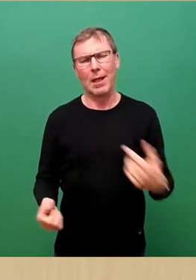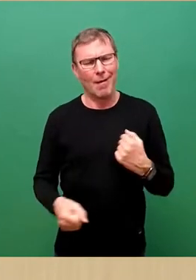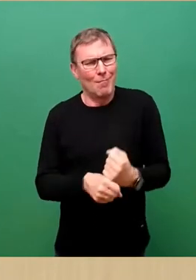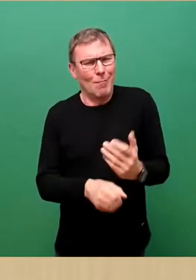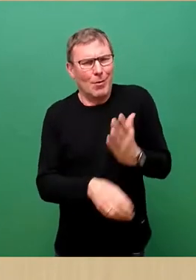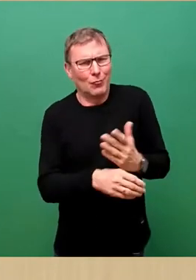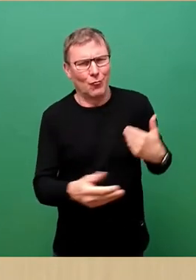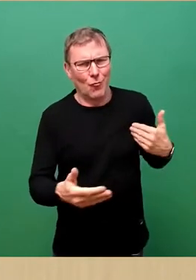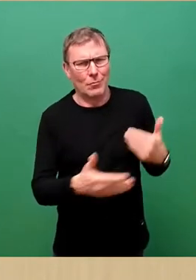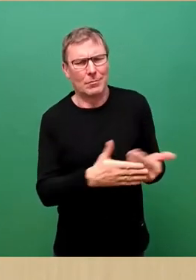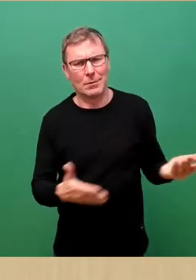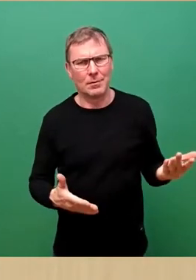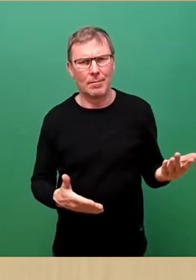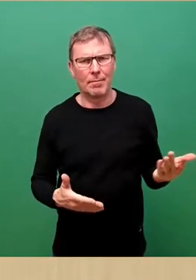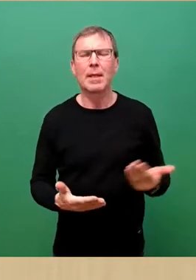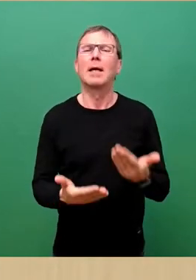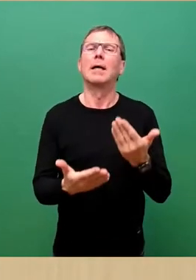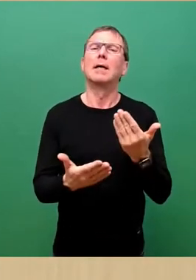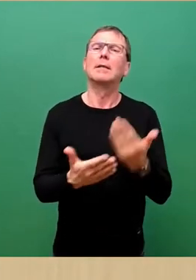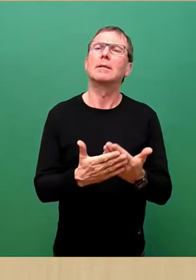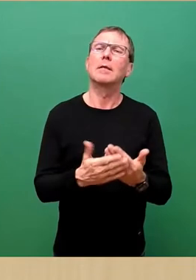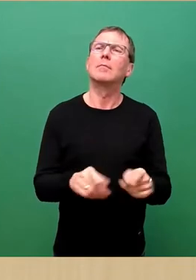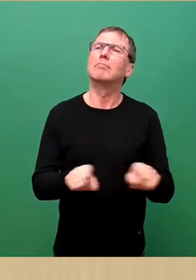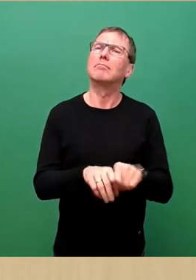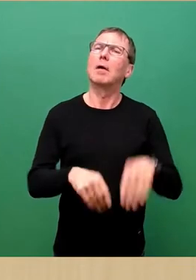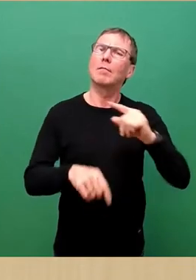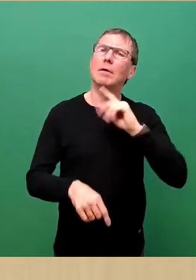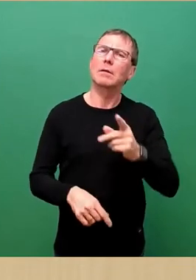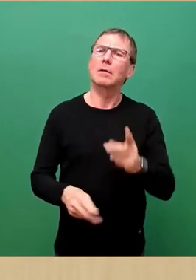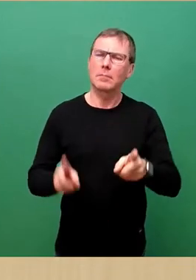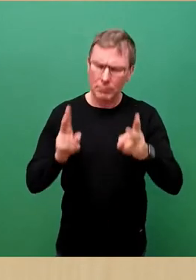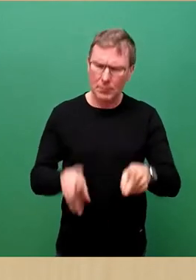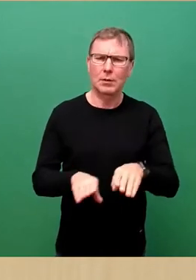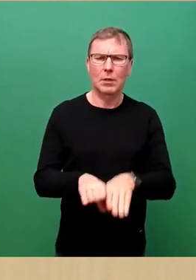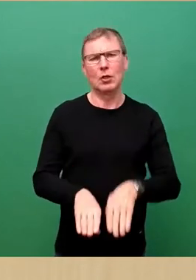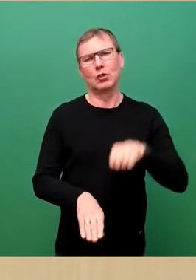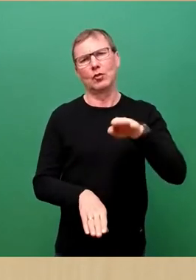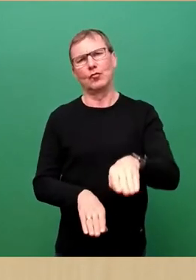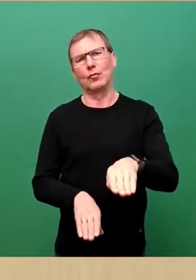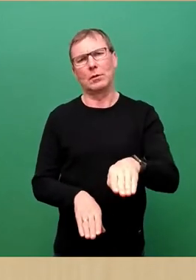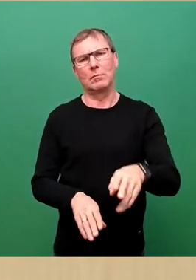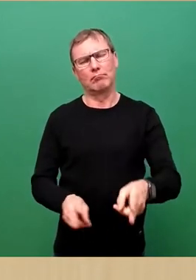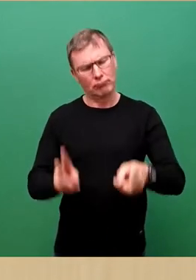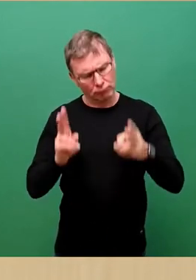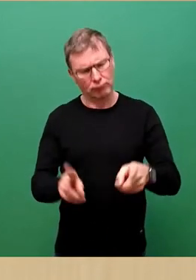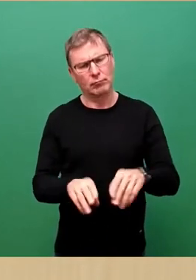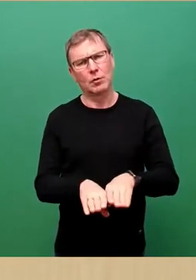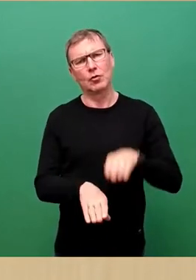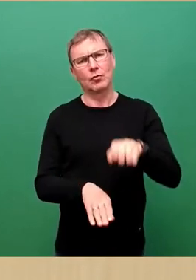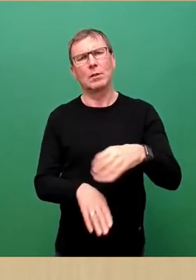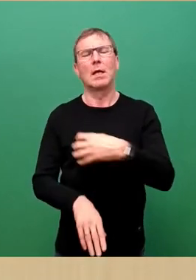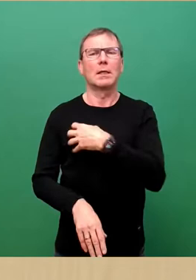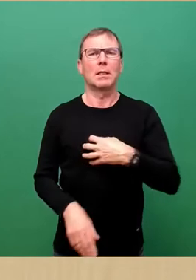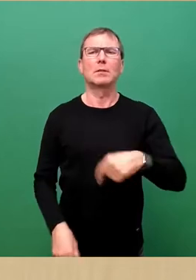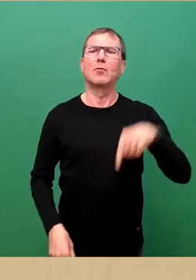angeklungen. Und deswegen ist es, wie eingangs gesagt, der richtige Schritt und der konsequente nächste Schritt, Dresden heute endlich